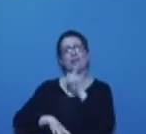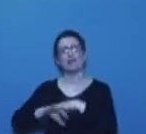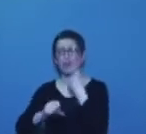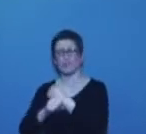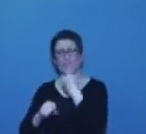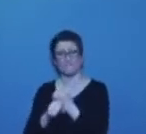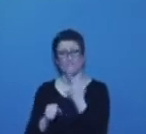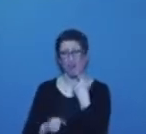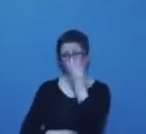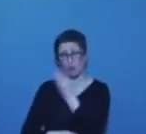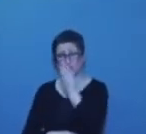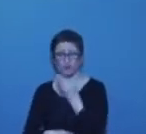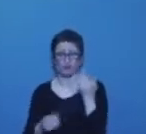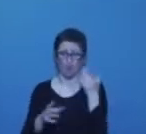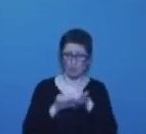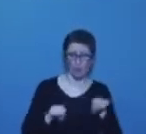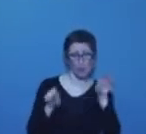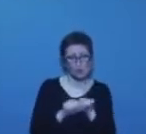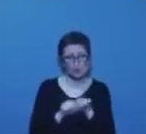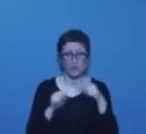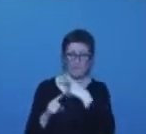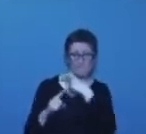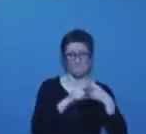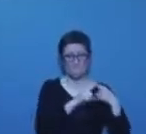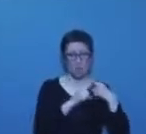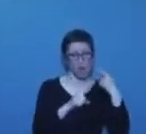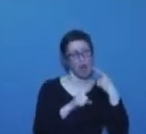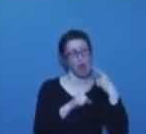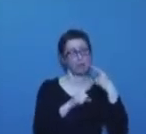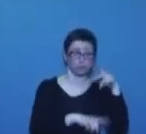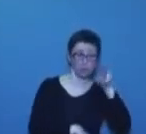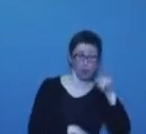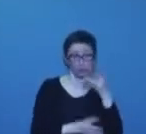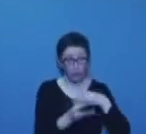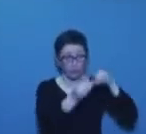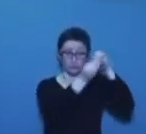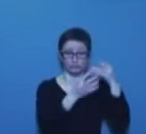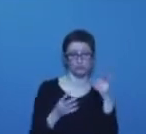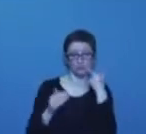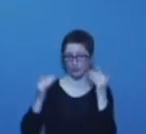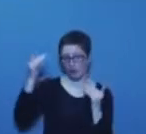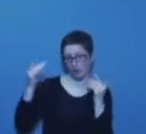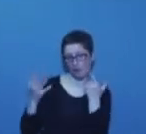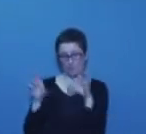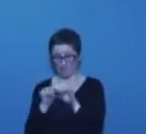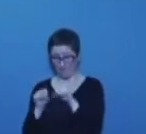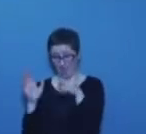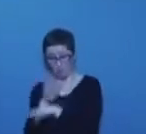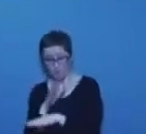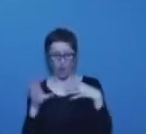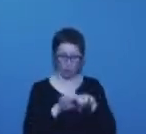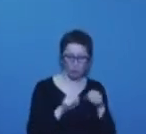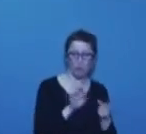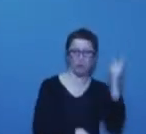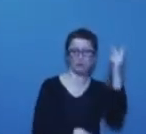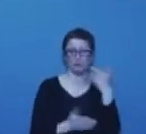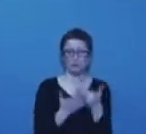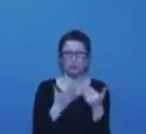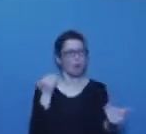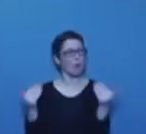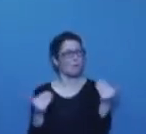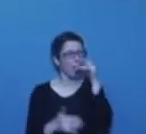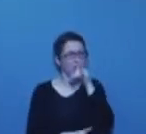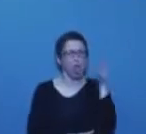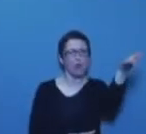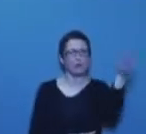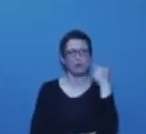nécessaires pour produire 30 fois plus de choses. Je n pas dit que c'était des richesses. Donc on voit bien que c'est une comparaison absurde de